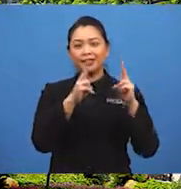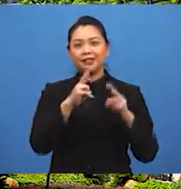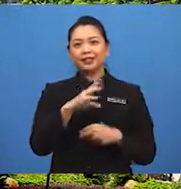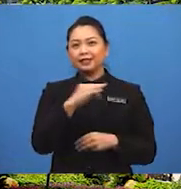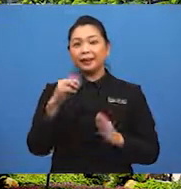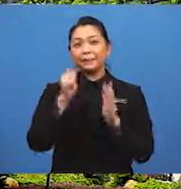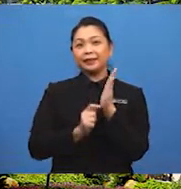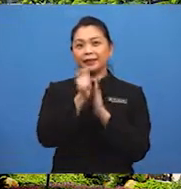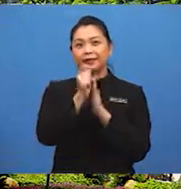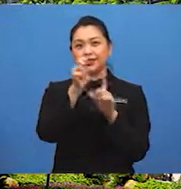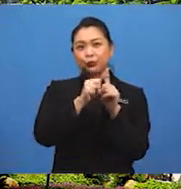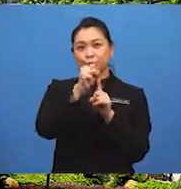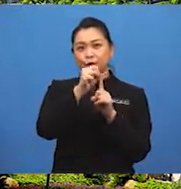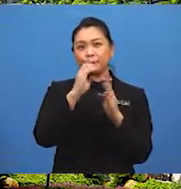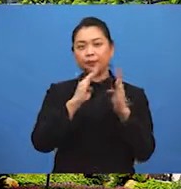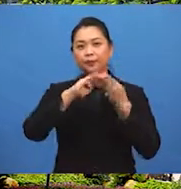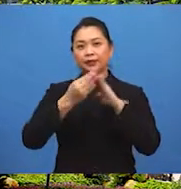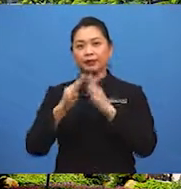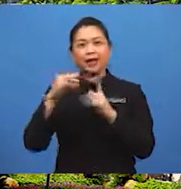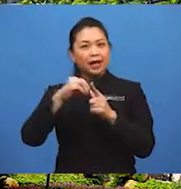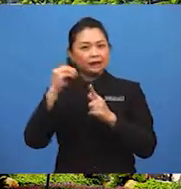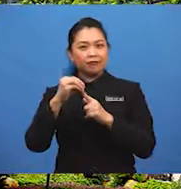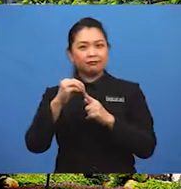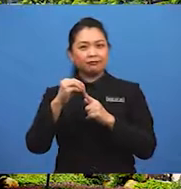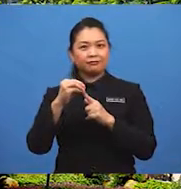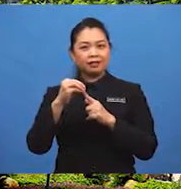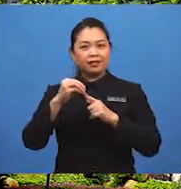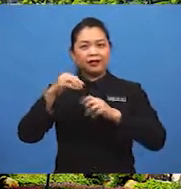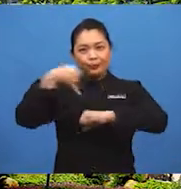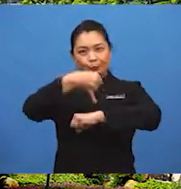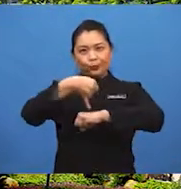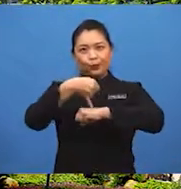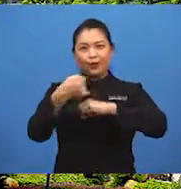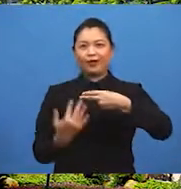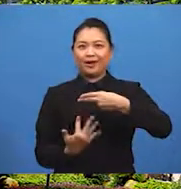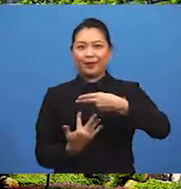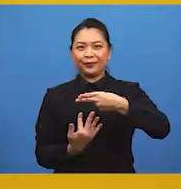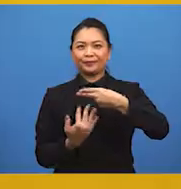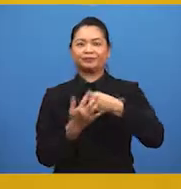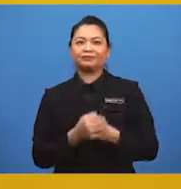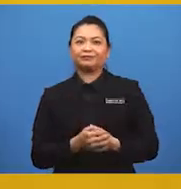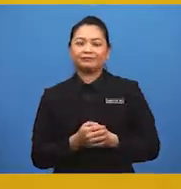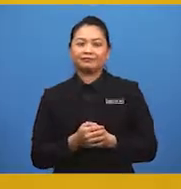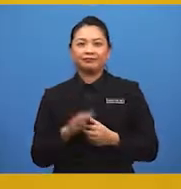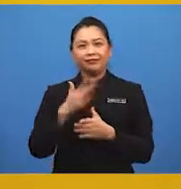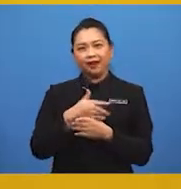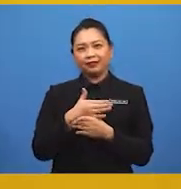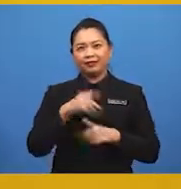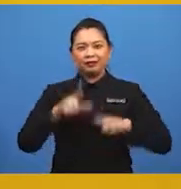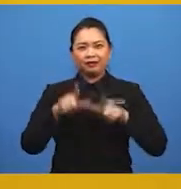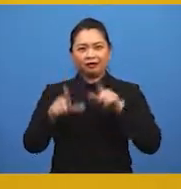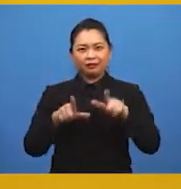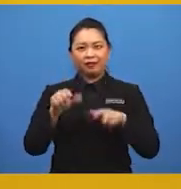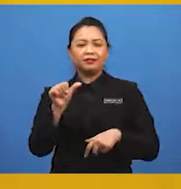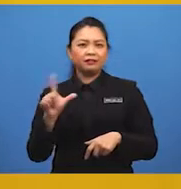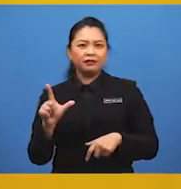dan peningkatan suhu bandar atau dikenali sebagai pulau haba. Antara langkah